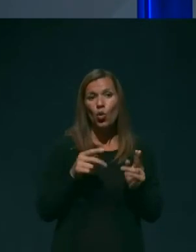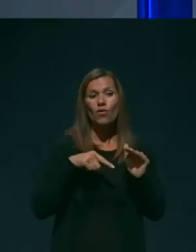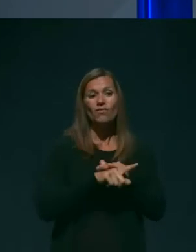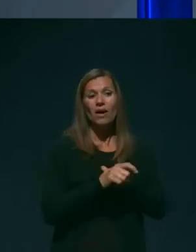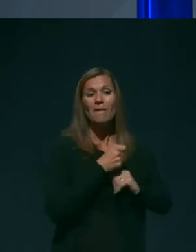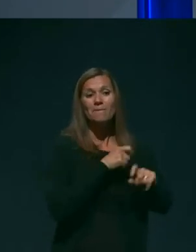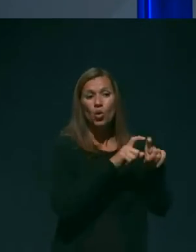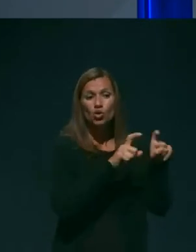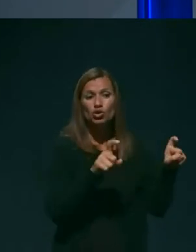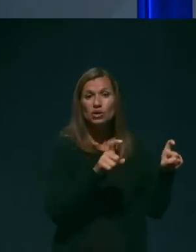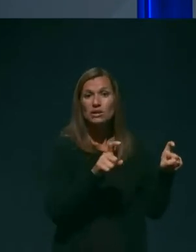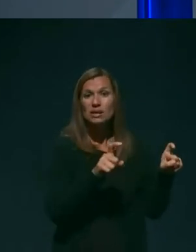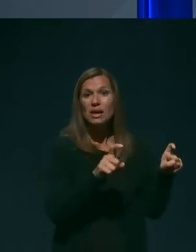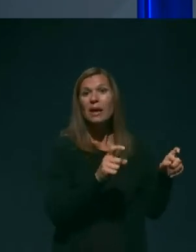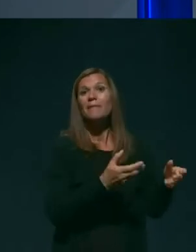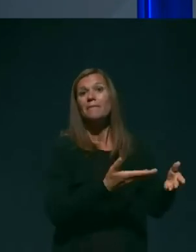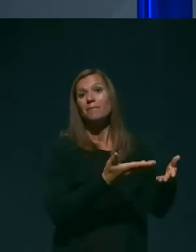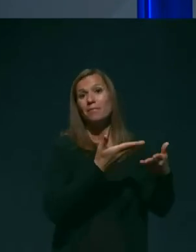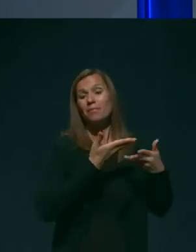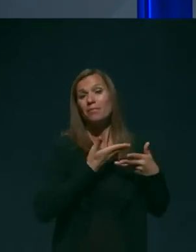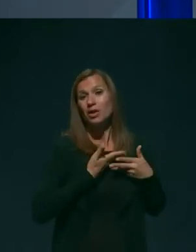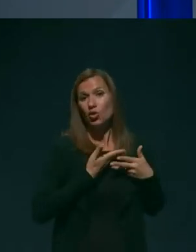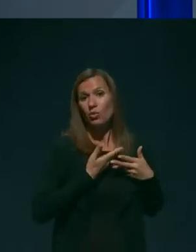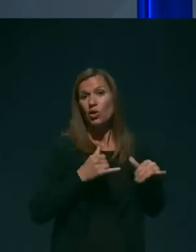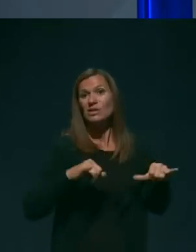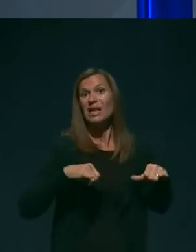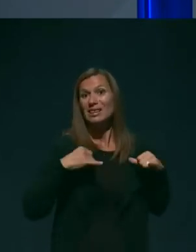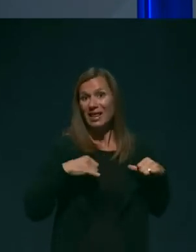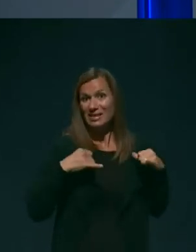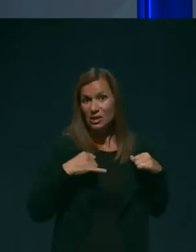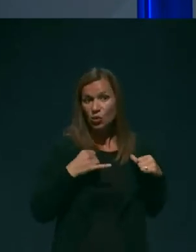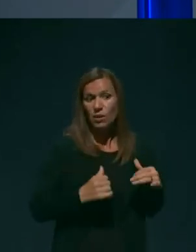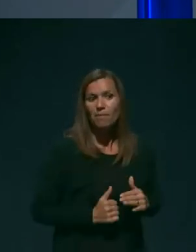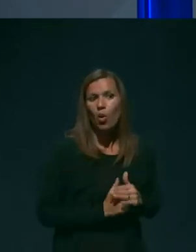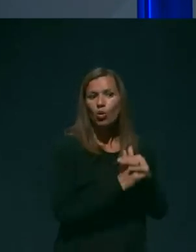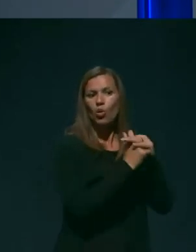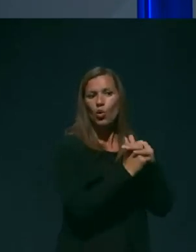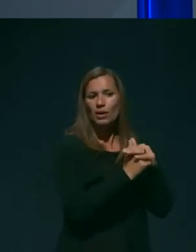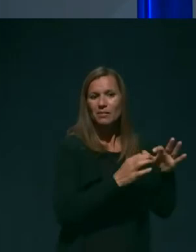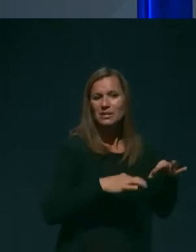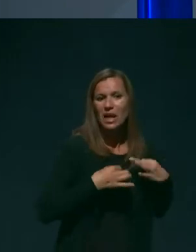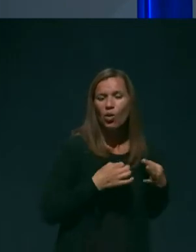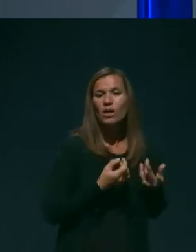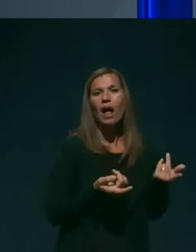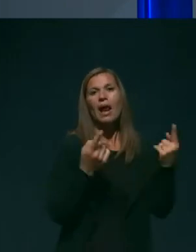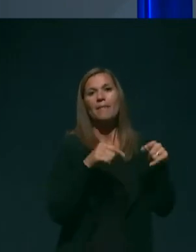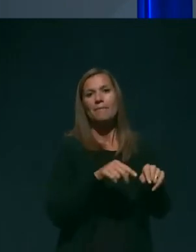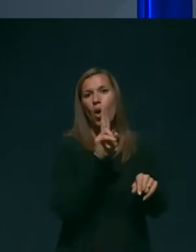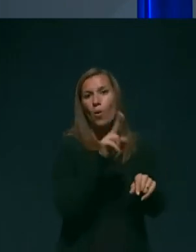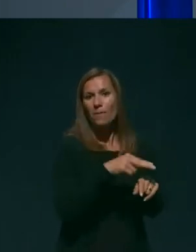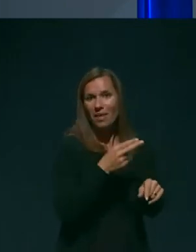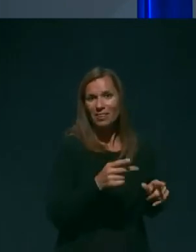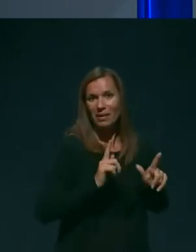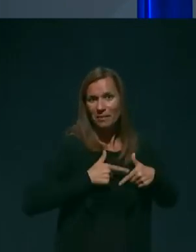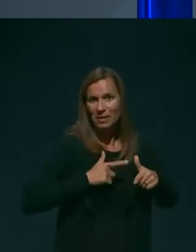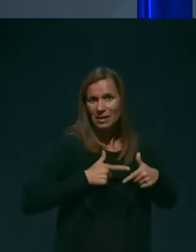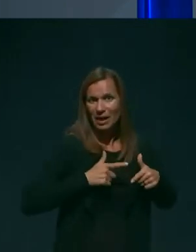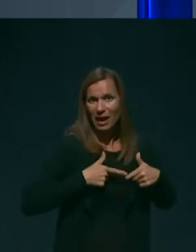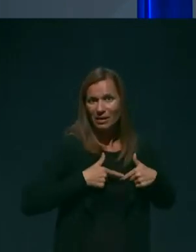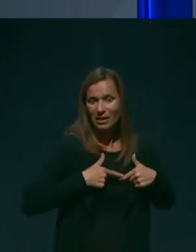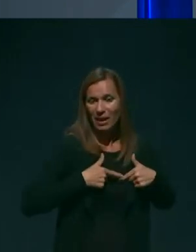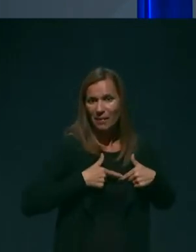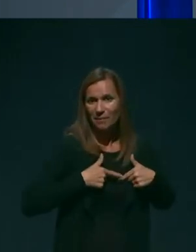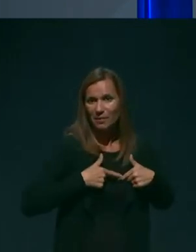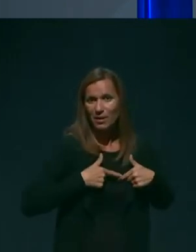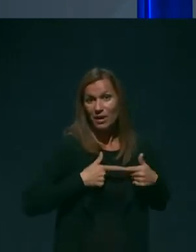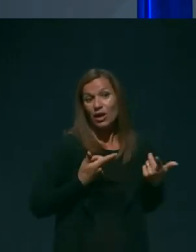pridobijo z intenzivnim podpornim zdravljenjem ali pa z umetnim predihavanjem. V tem primeru, če